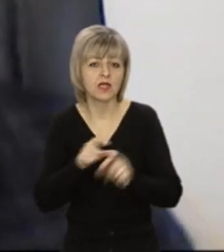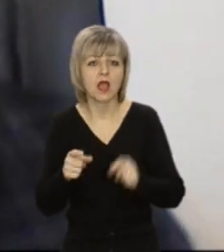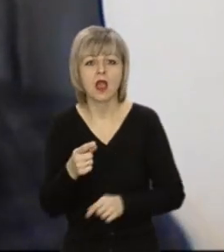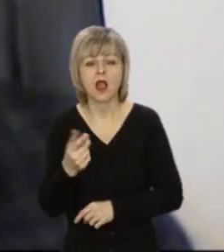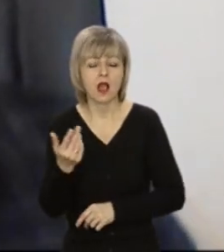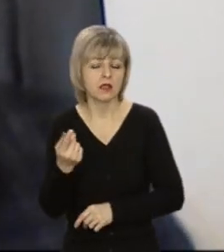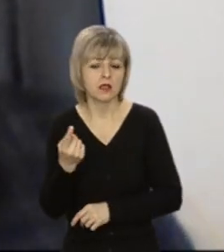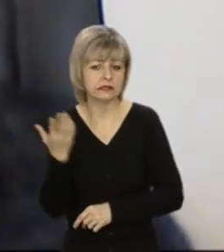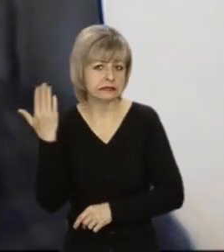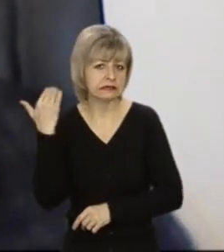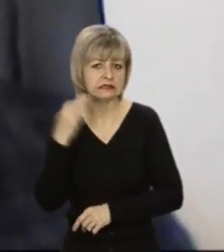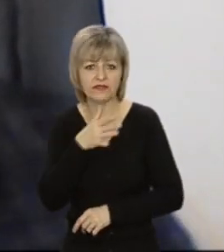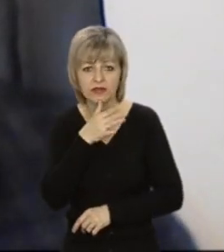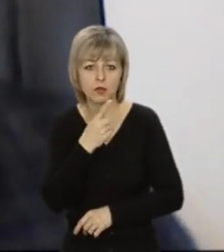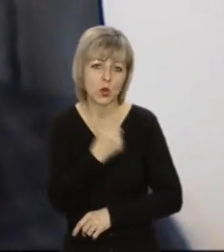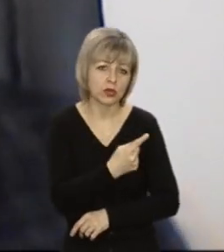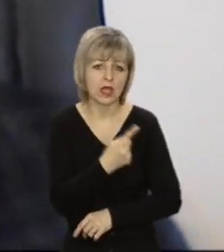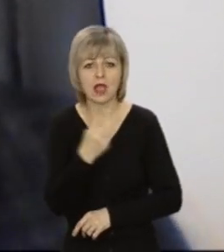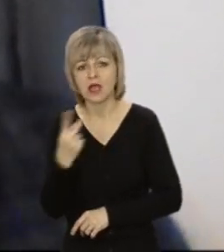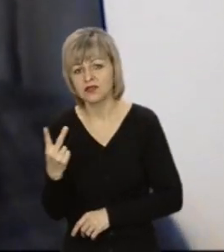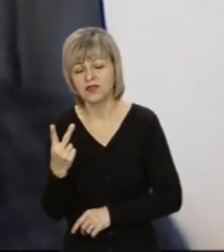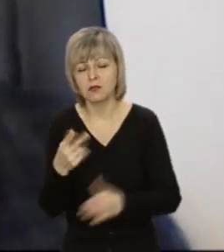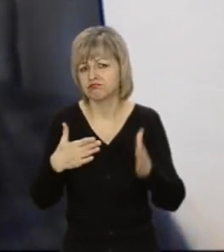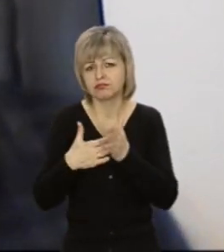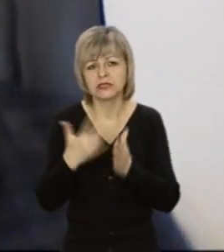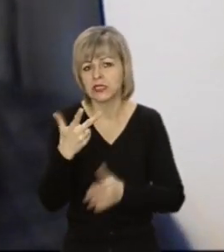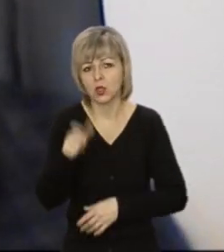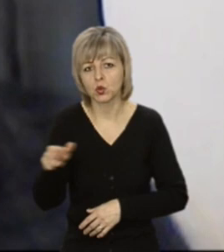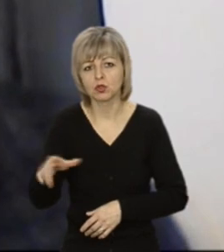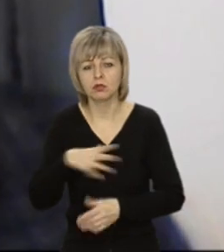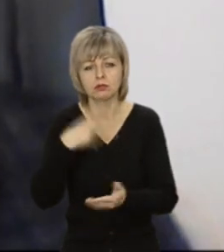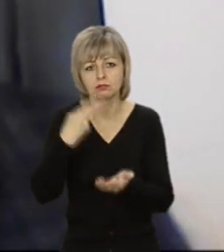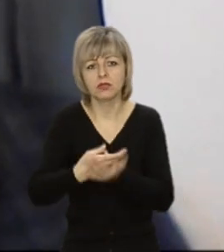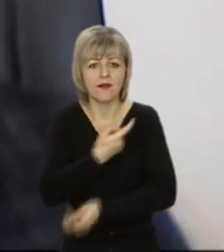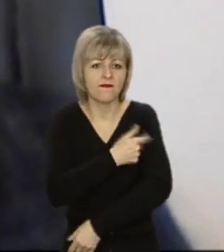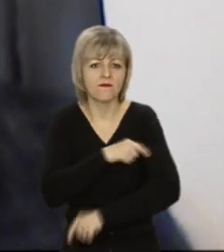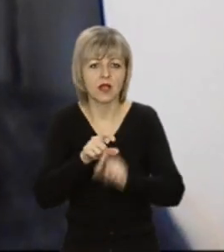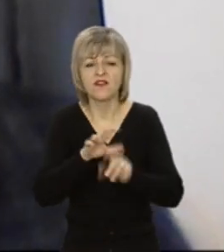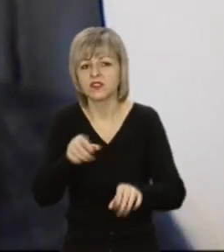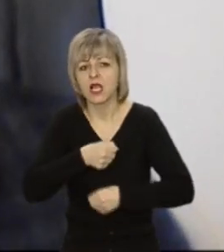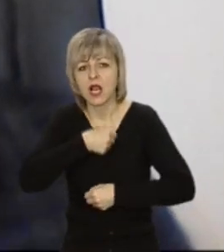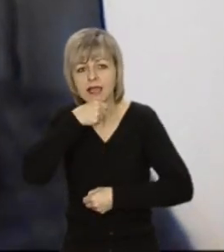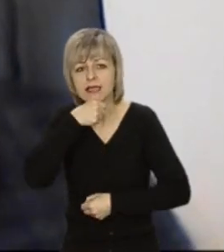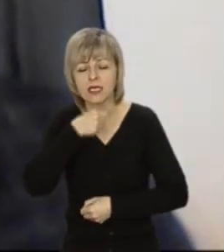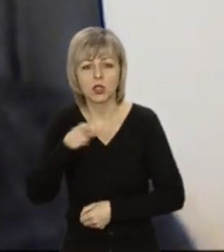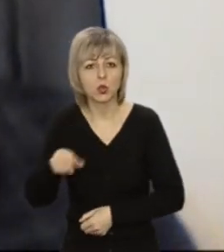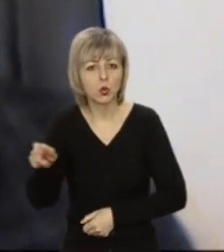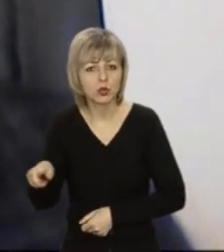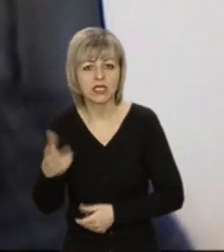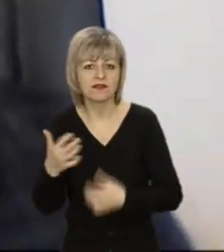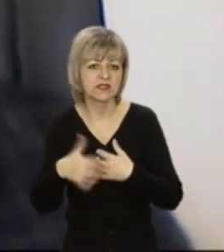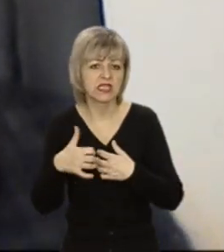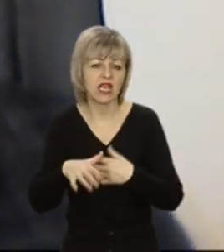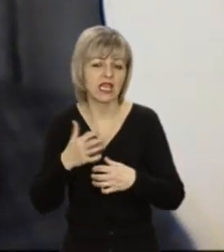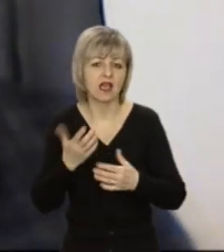минулий період – це одна, дві, максимум три особи були в лікарні. Всі літні люди, які були в